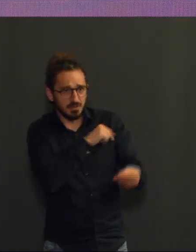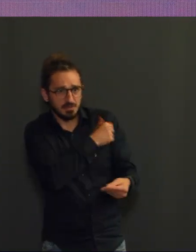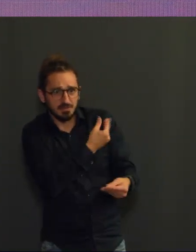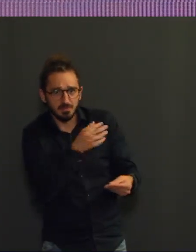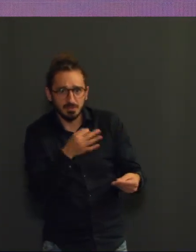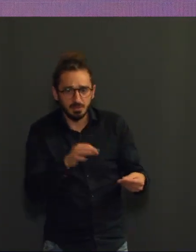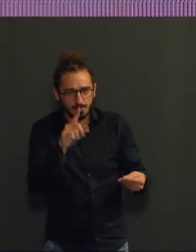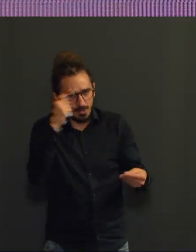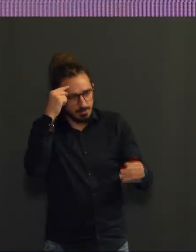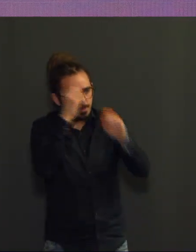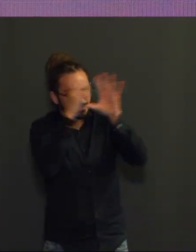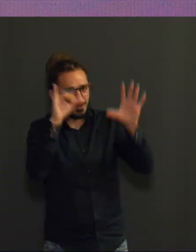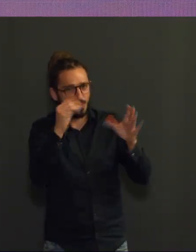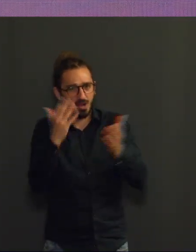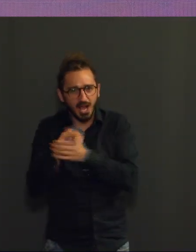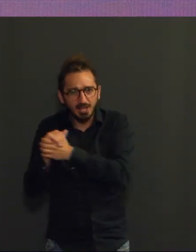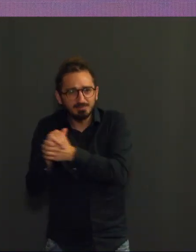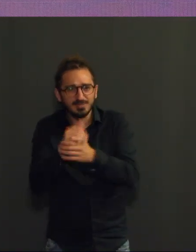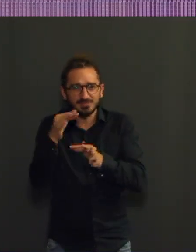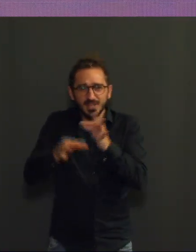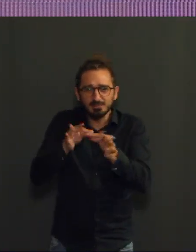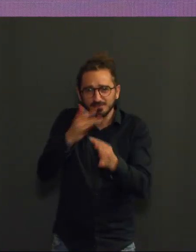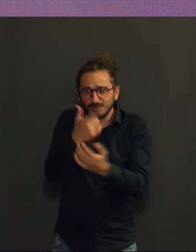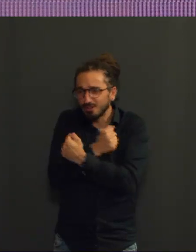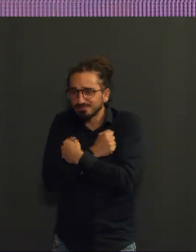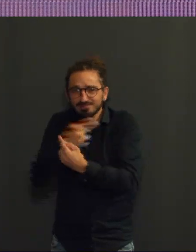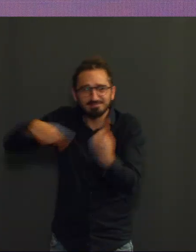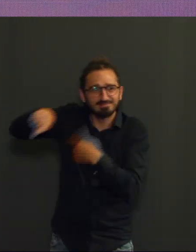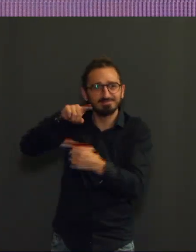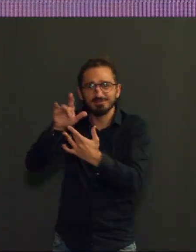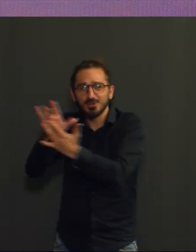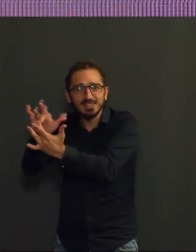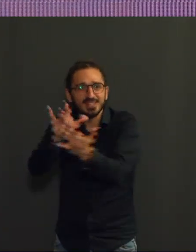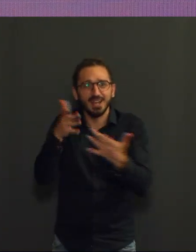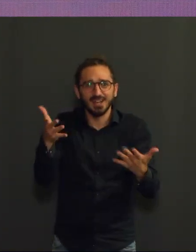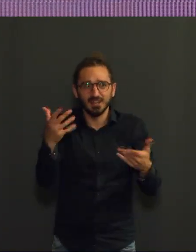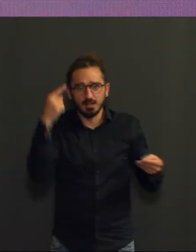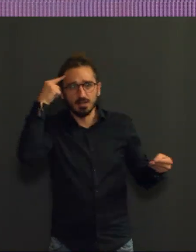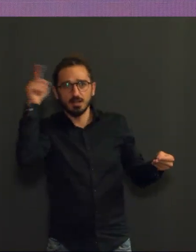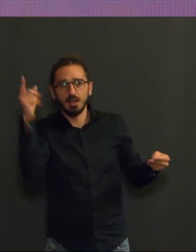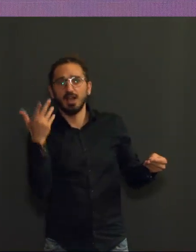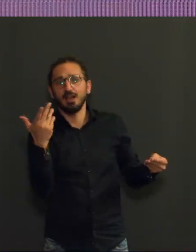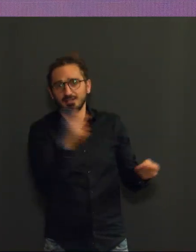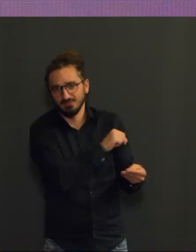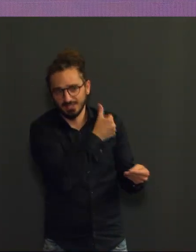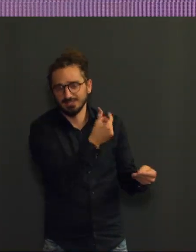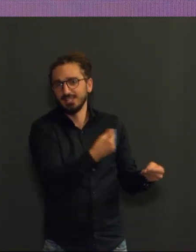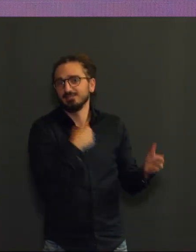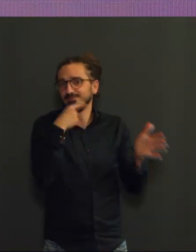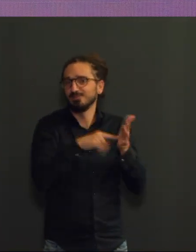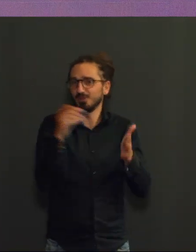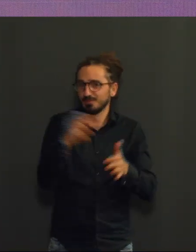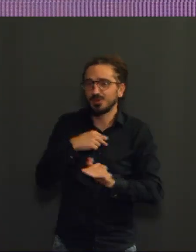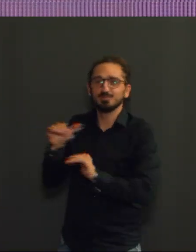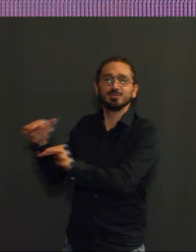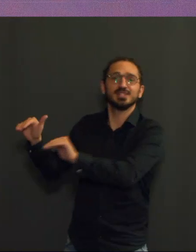chers. Votre vaccination les protégera eux aussi. Plus vite